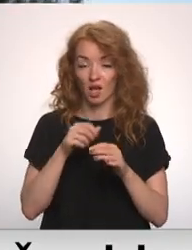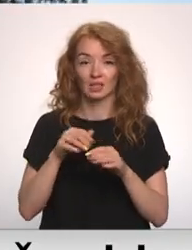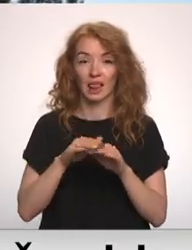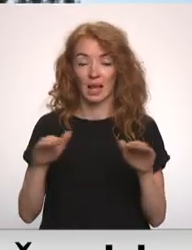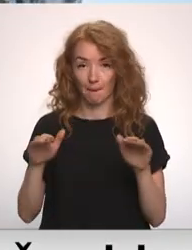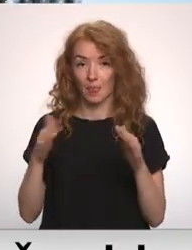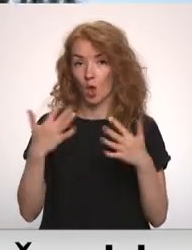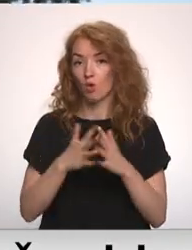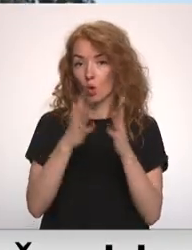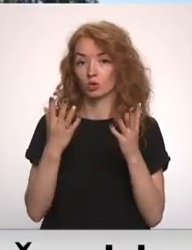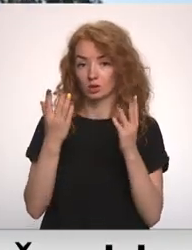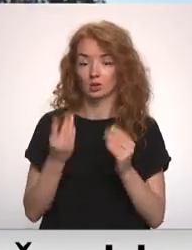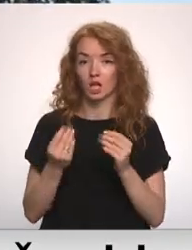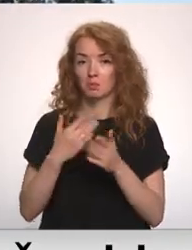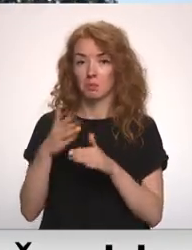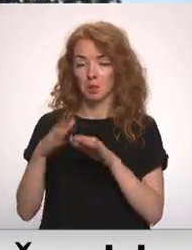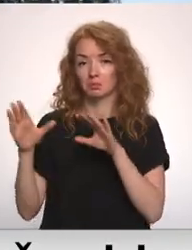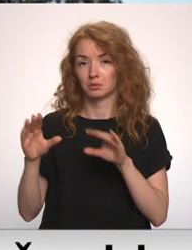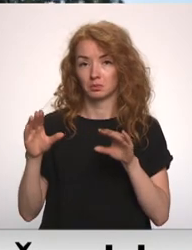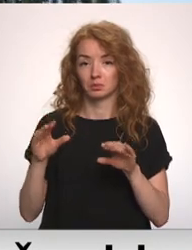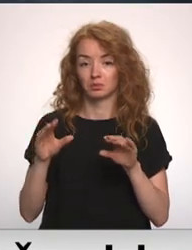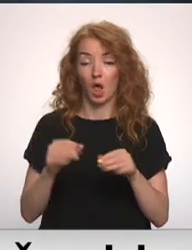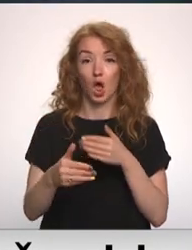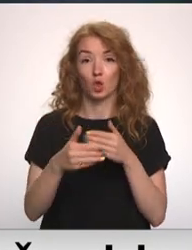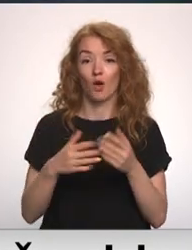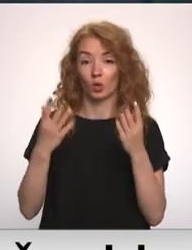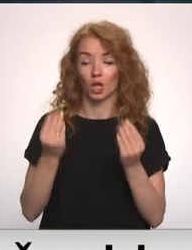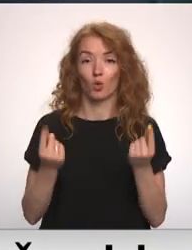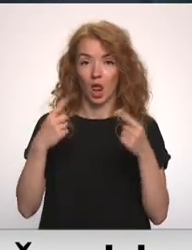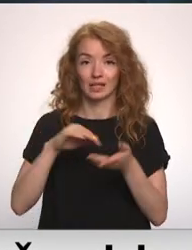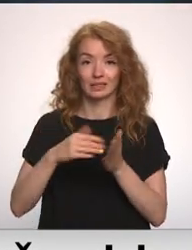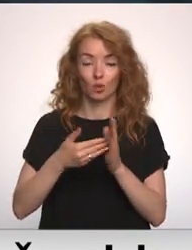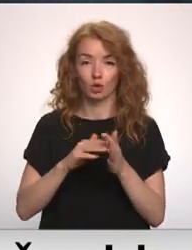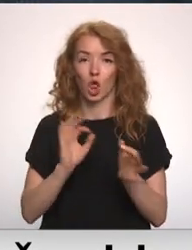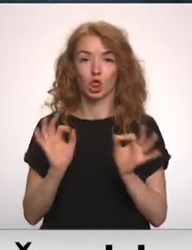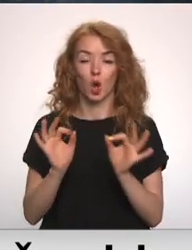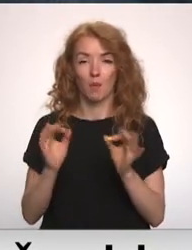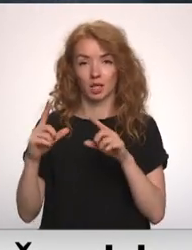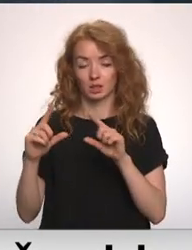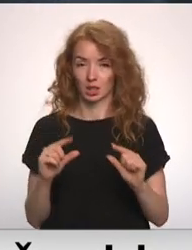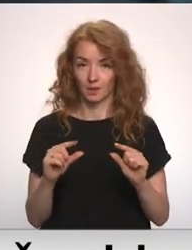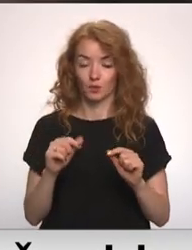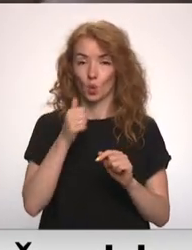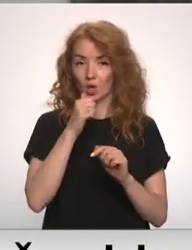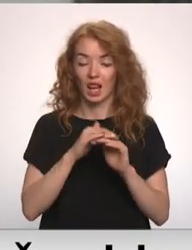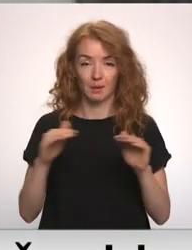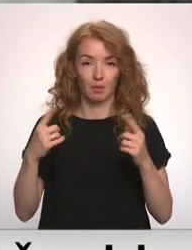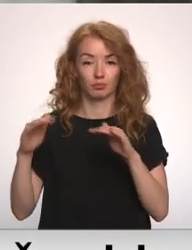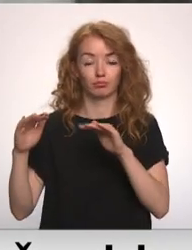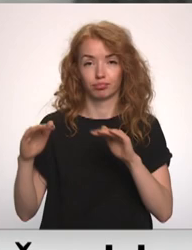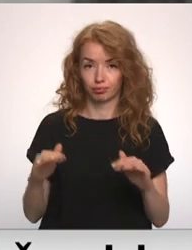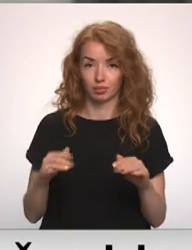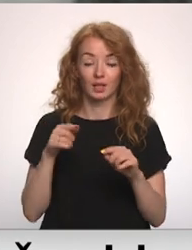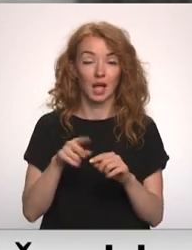upēs jau vairākas dienas turpina samazināties, paredzams, ka tuvāko dienu laikā situācija normalizēsies. Ūdens līmenis krītās, tas